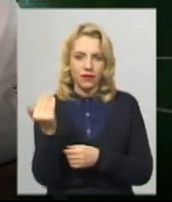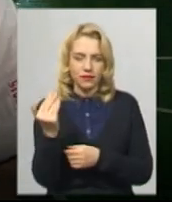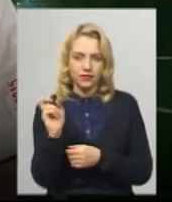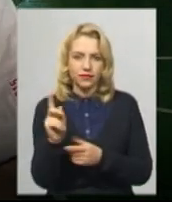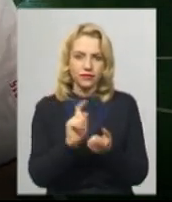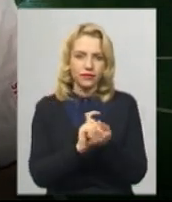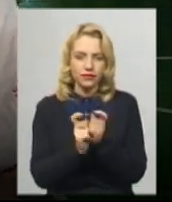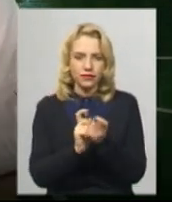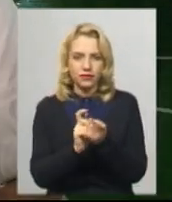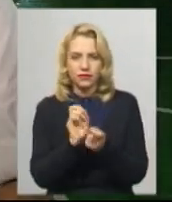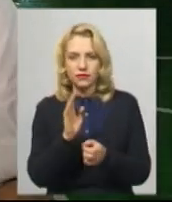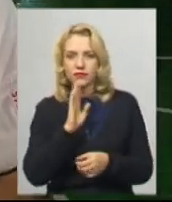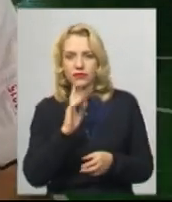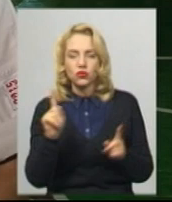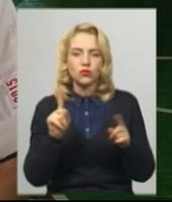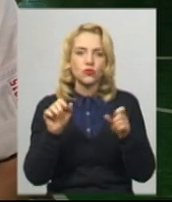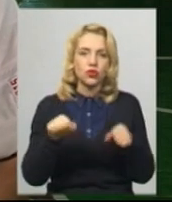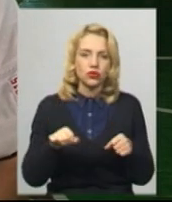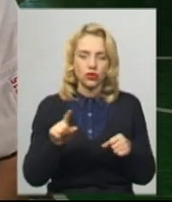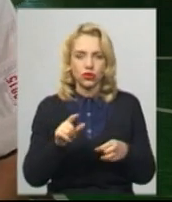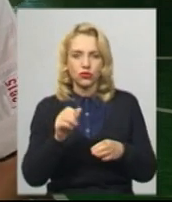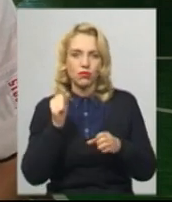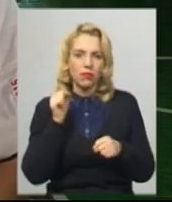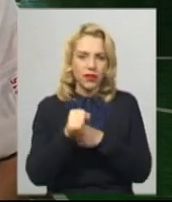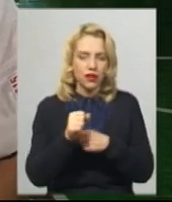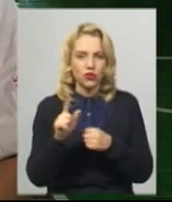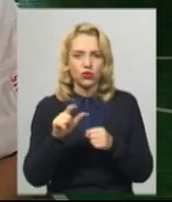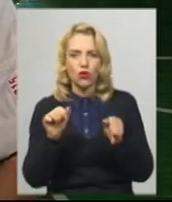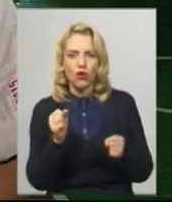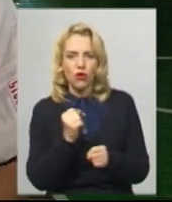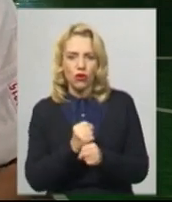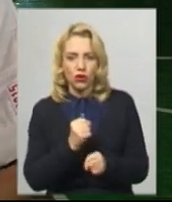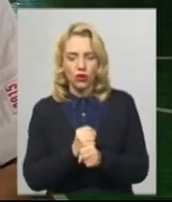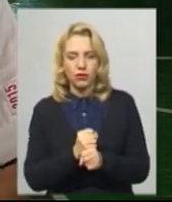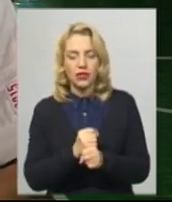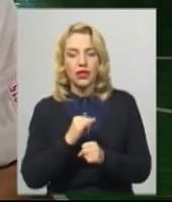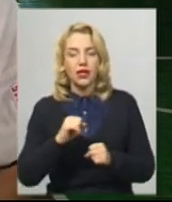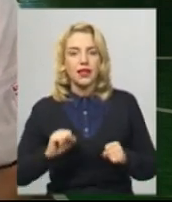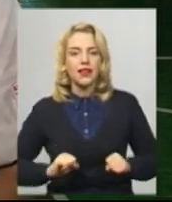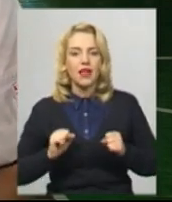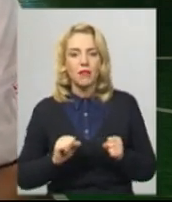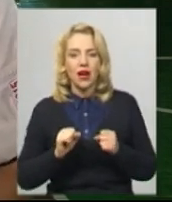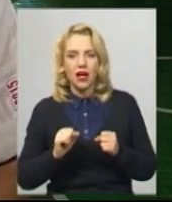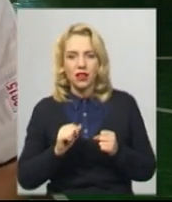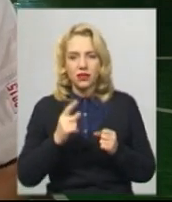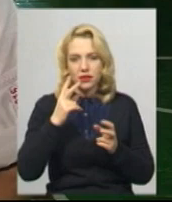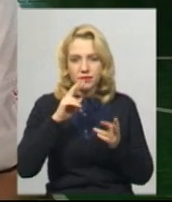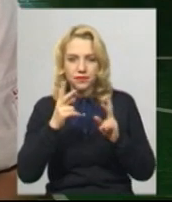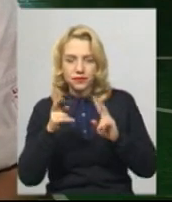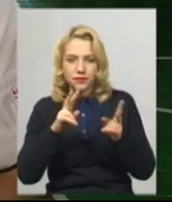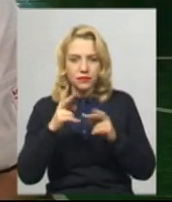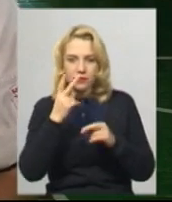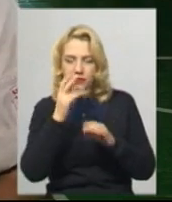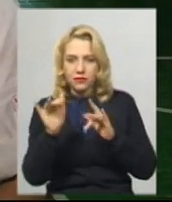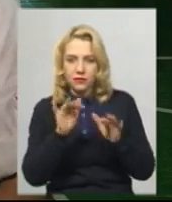дивилися противницю, що вона б'є, що вона робить, намагалися під нею підлаштовуватися, робити якісь